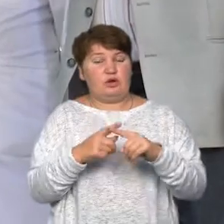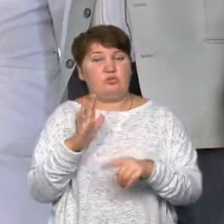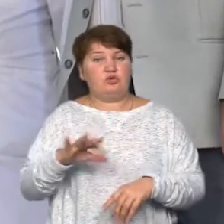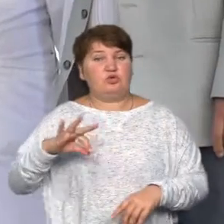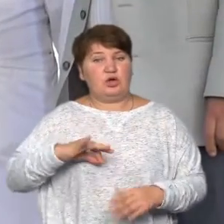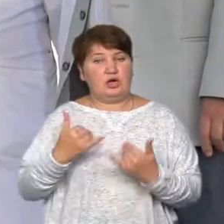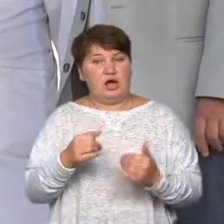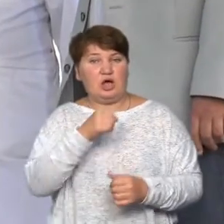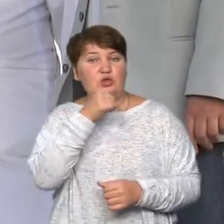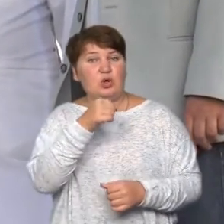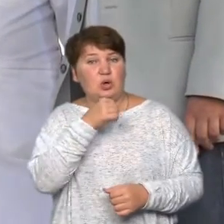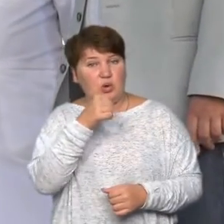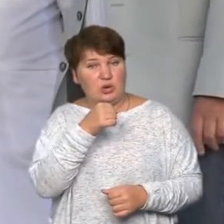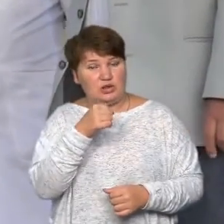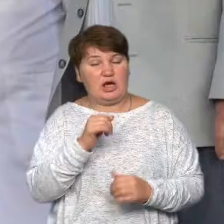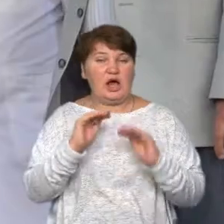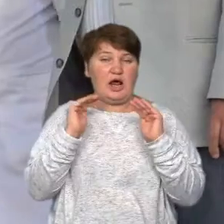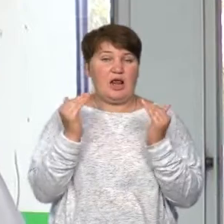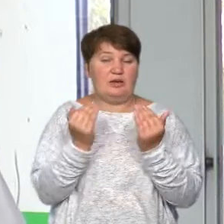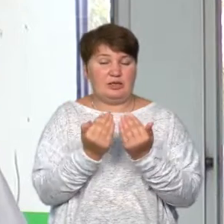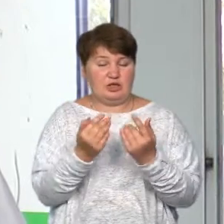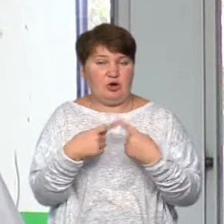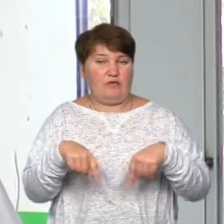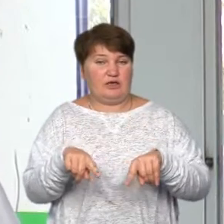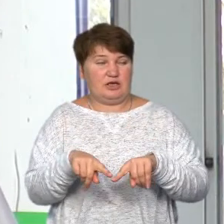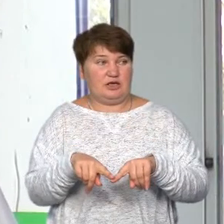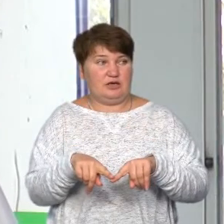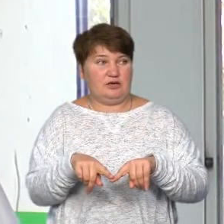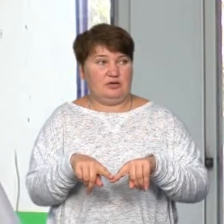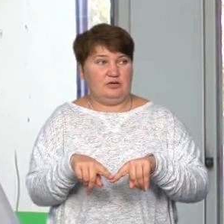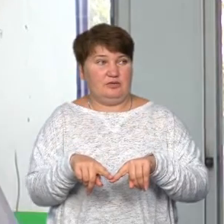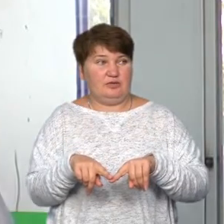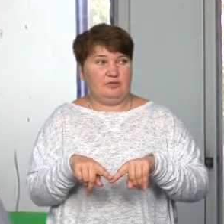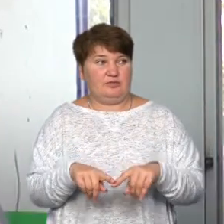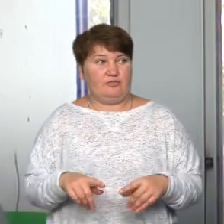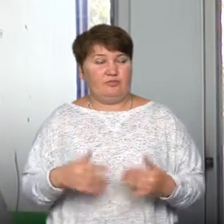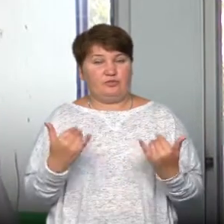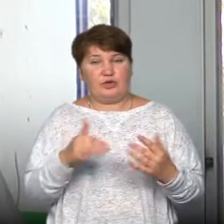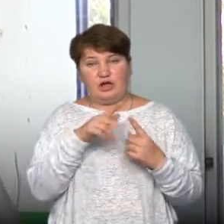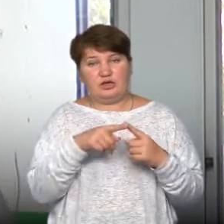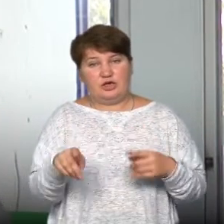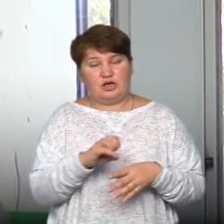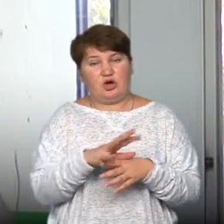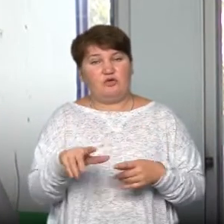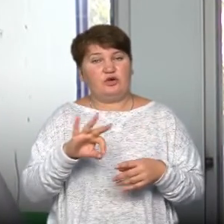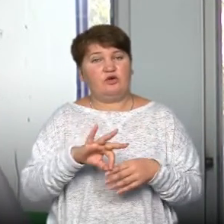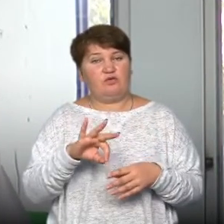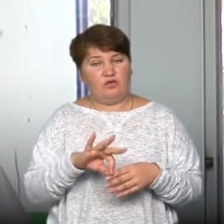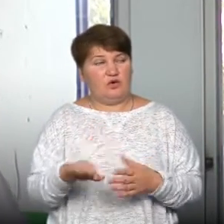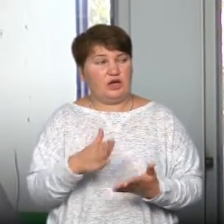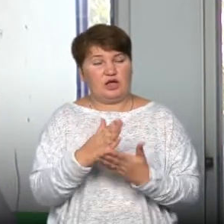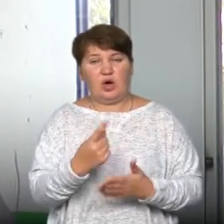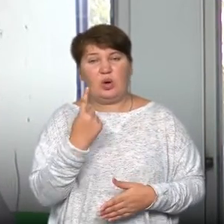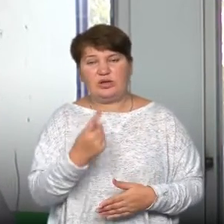для дорослих пацієнтів реанімаційного відділення. У даний час для ковід хворих, він є одним з